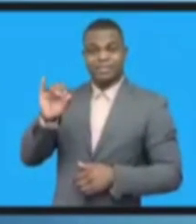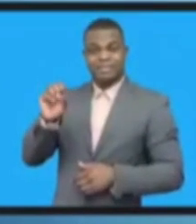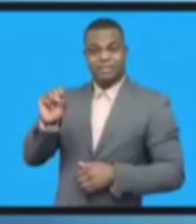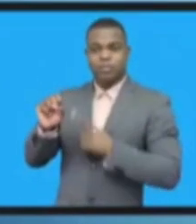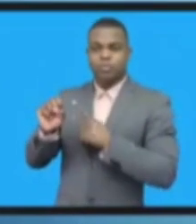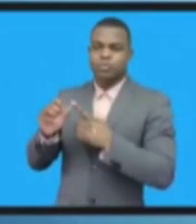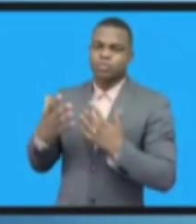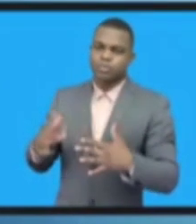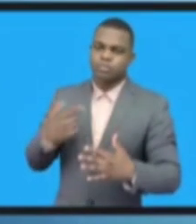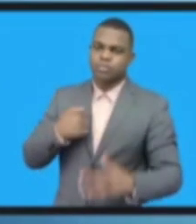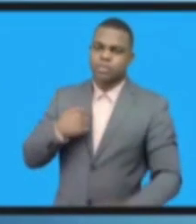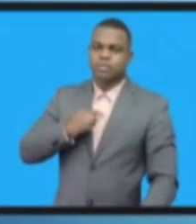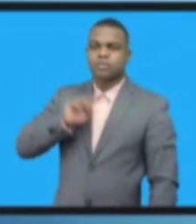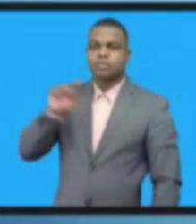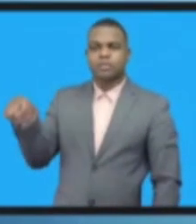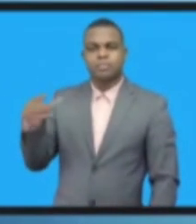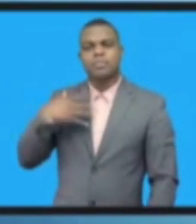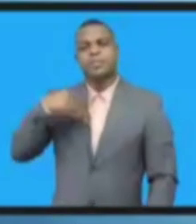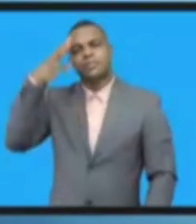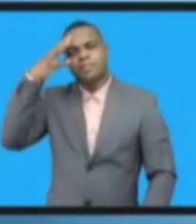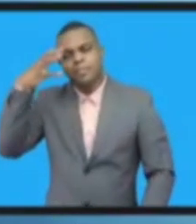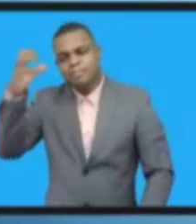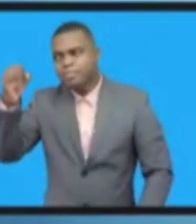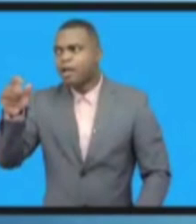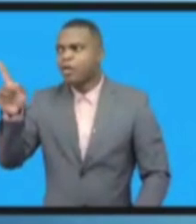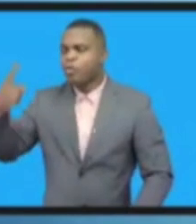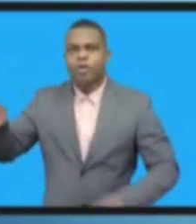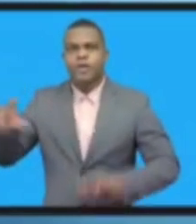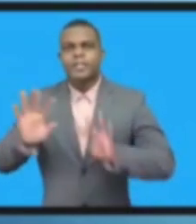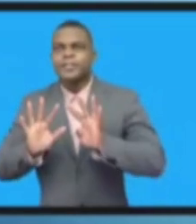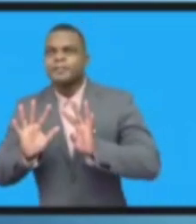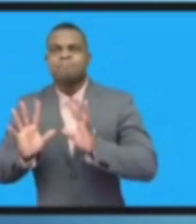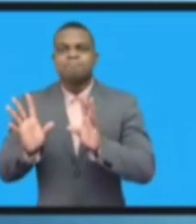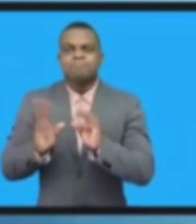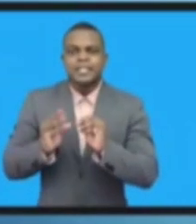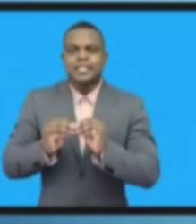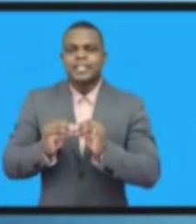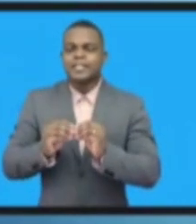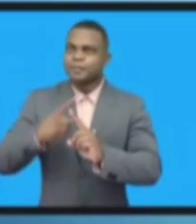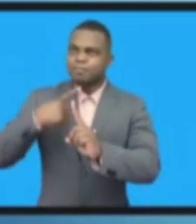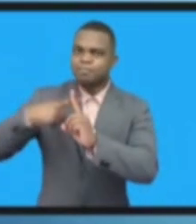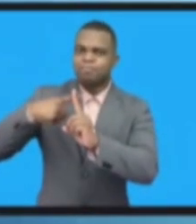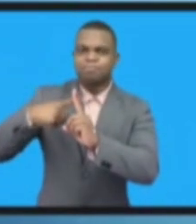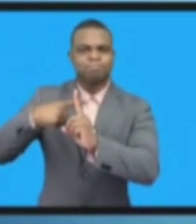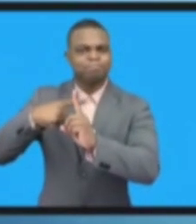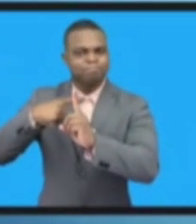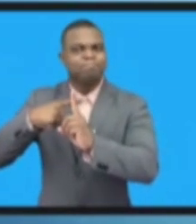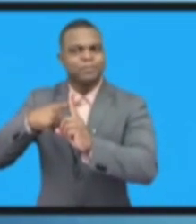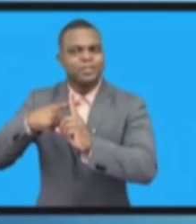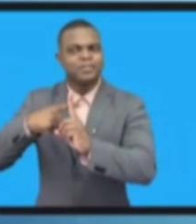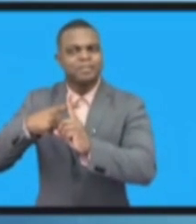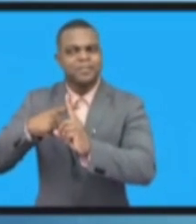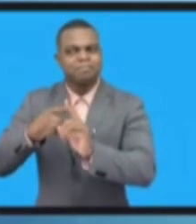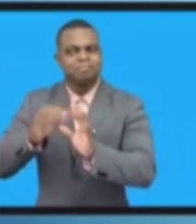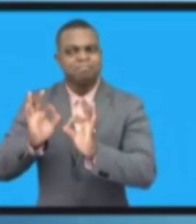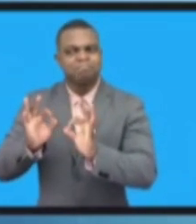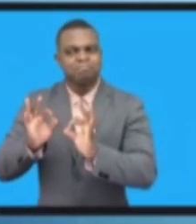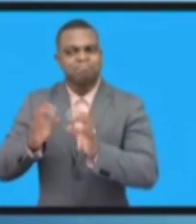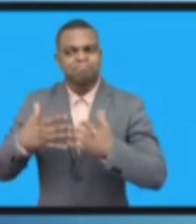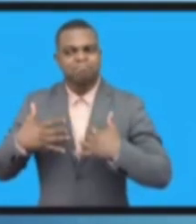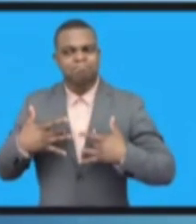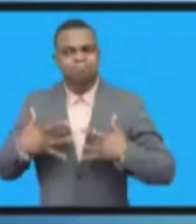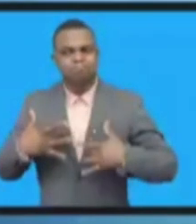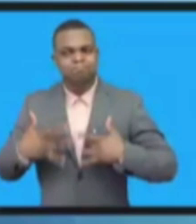проявился. Международная добрая воля, именно все это характеризовало тот